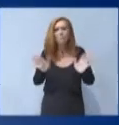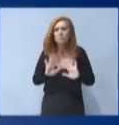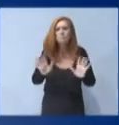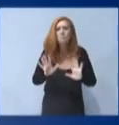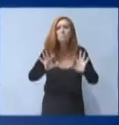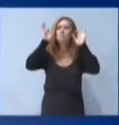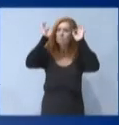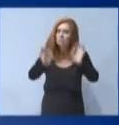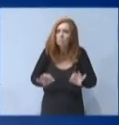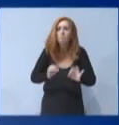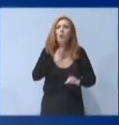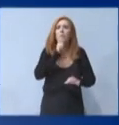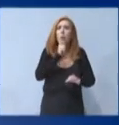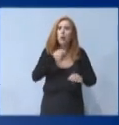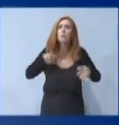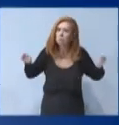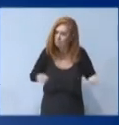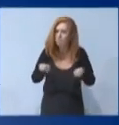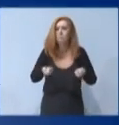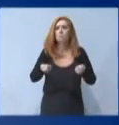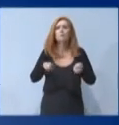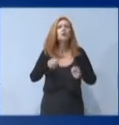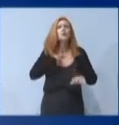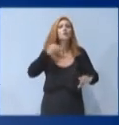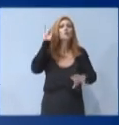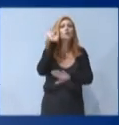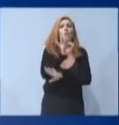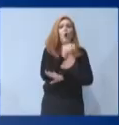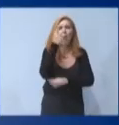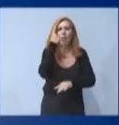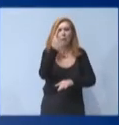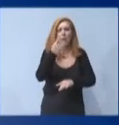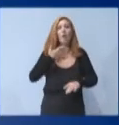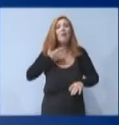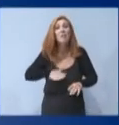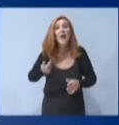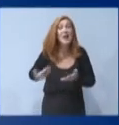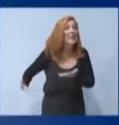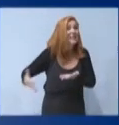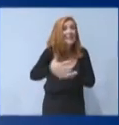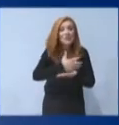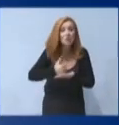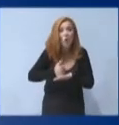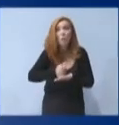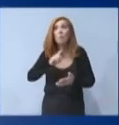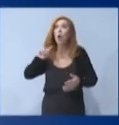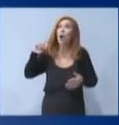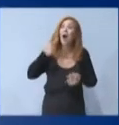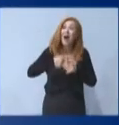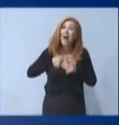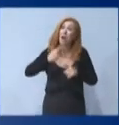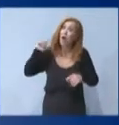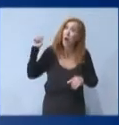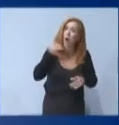εφαρμοσμένες πολιτικές που έχουν ένα κύριο στόχο. Να αυξήσουν το διαθέσιμο εισόδημα όλων των ελληνικών